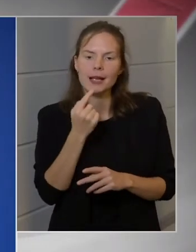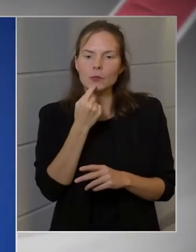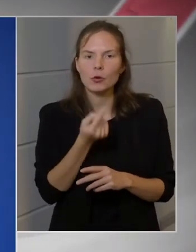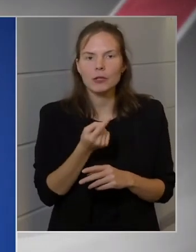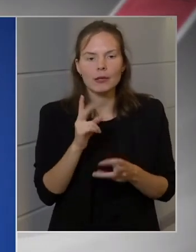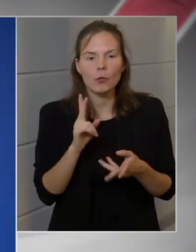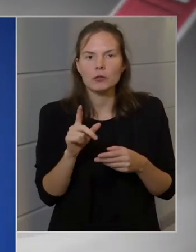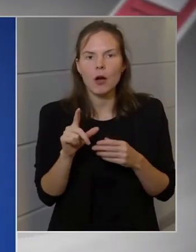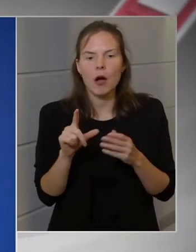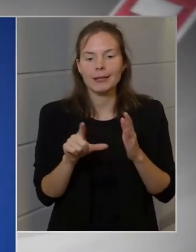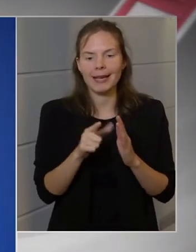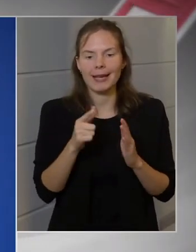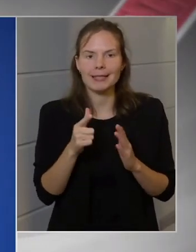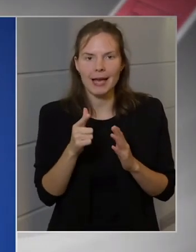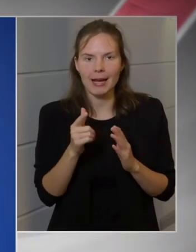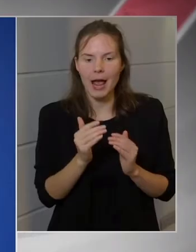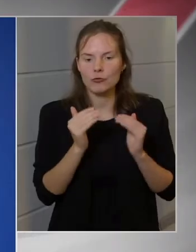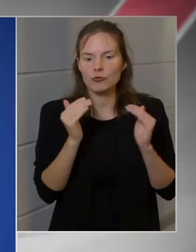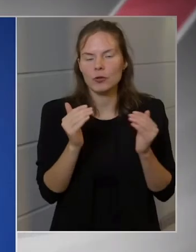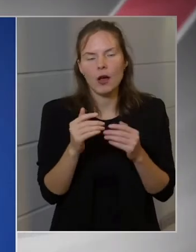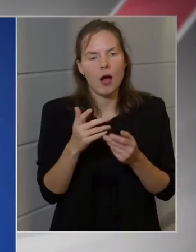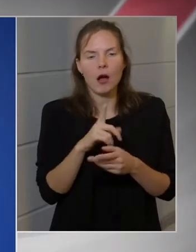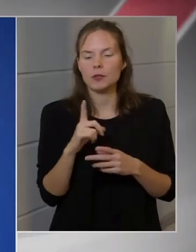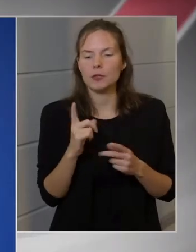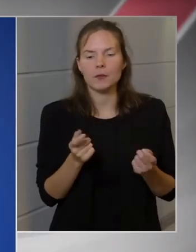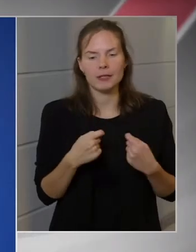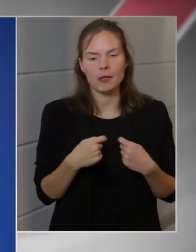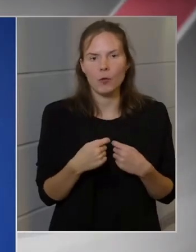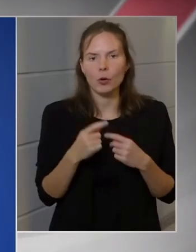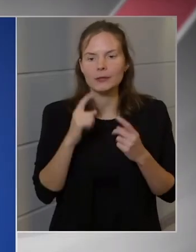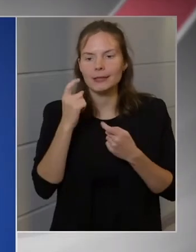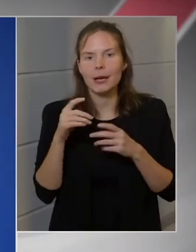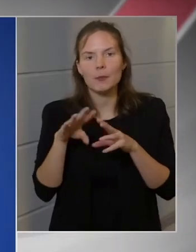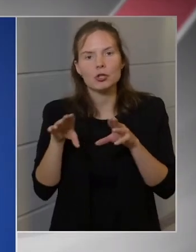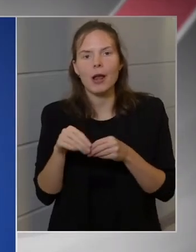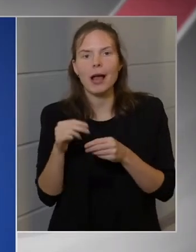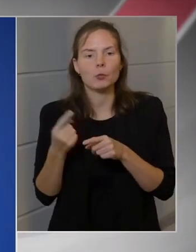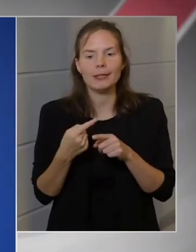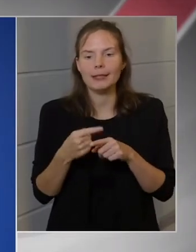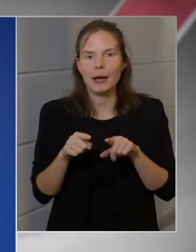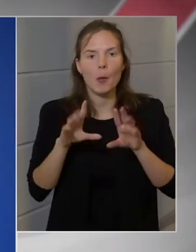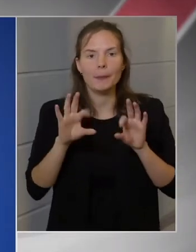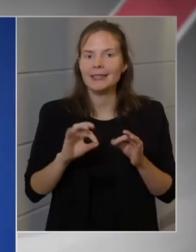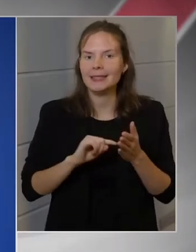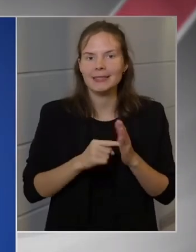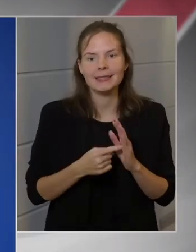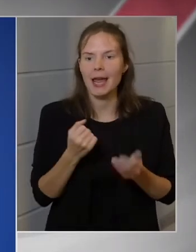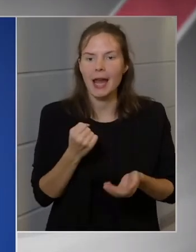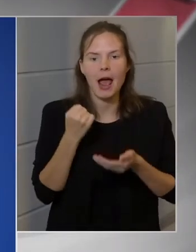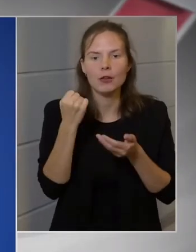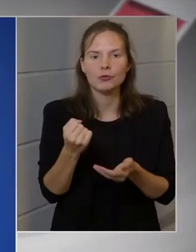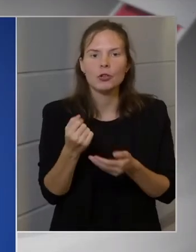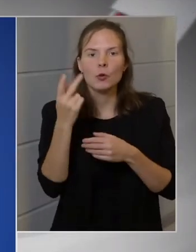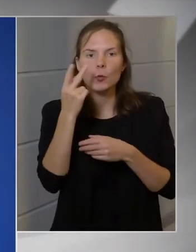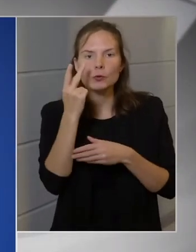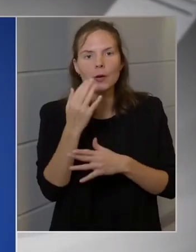a kétszeres az a visszafogott költekezés. Tehát családpolitikában szerintem közel vagyunk a tízszereshez, kulturális